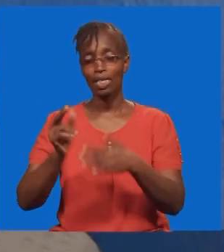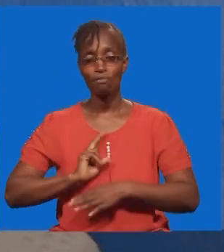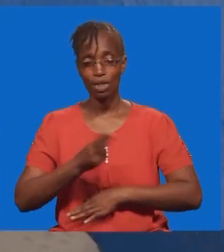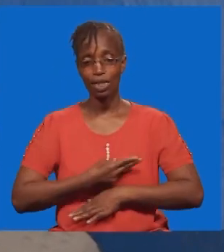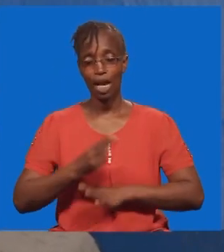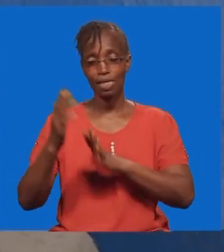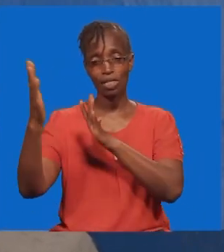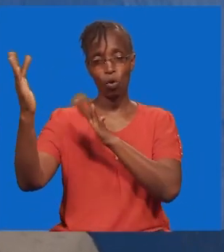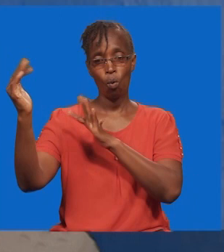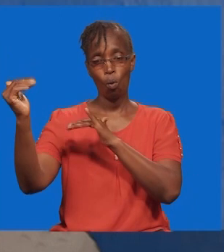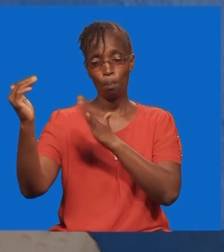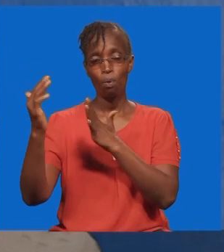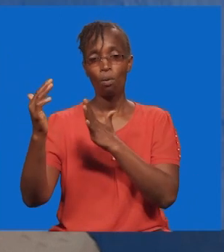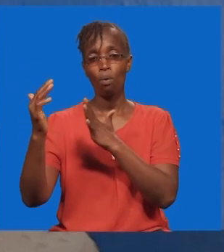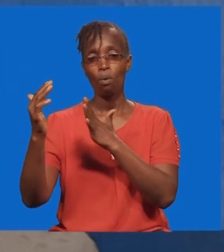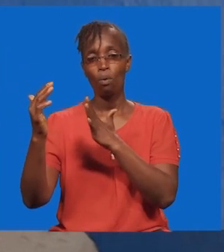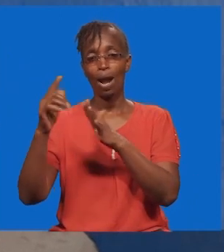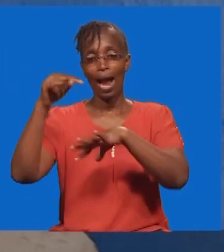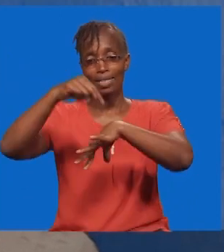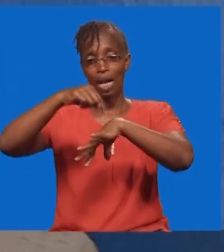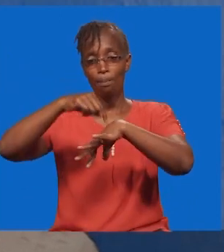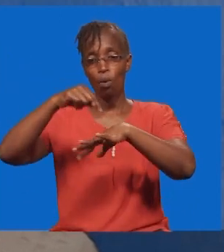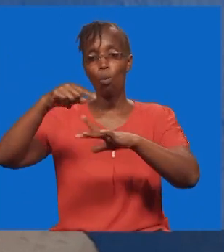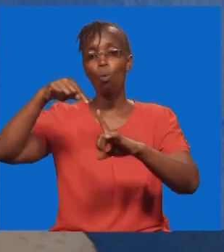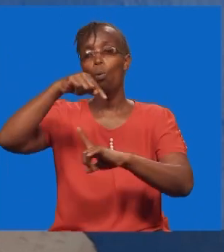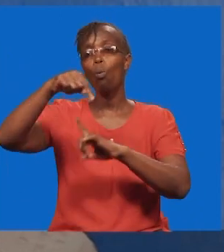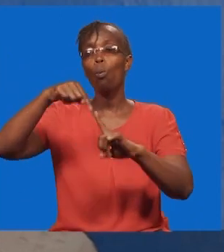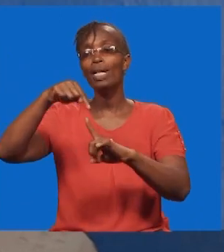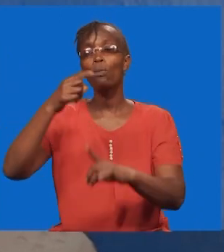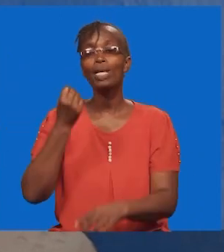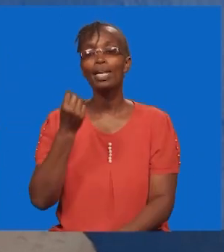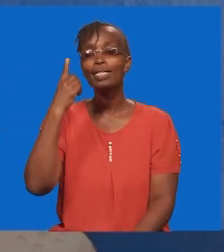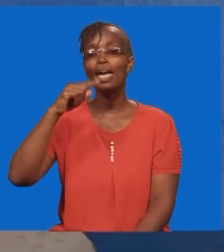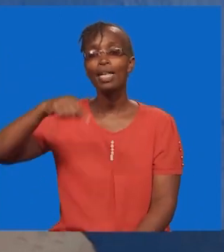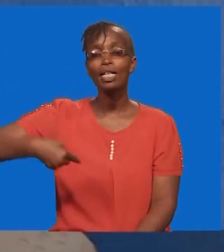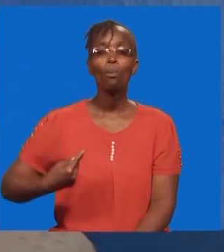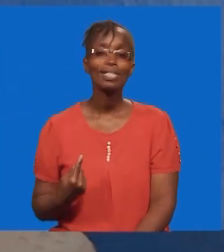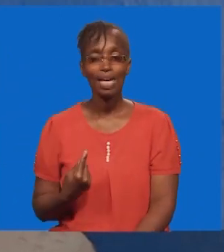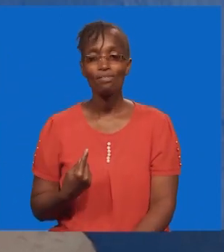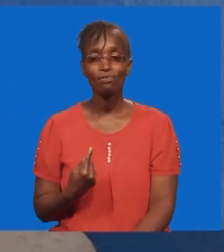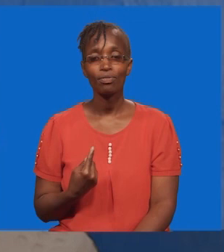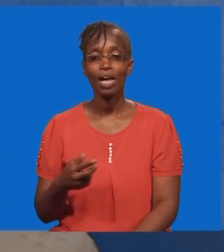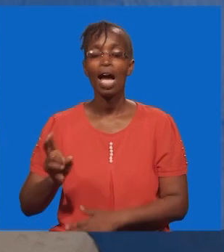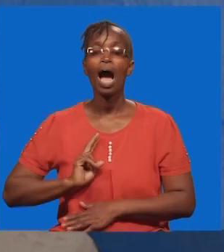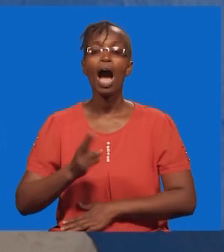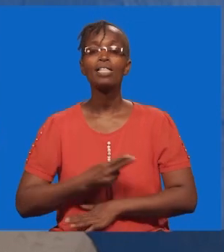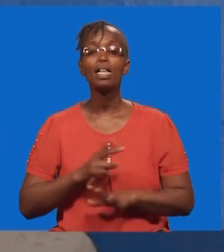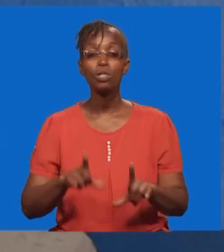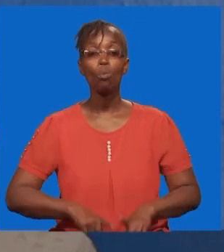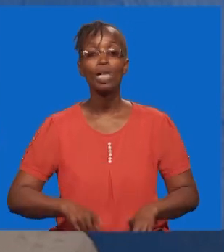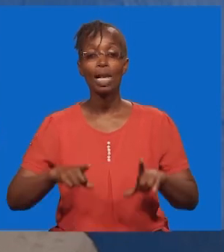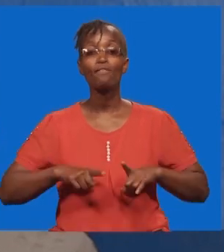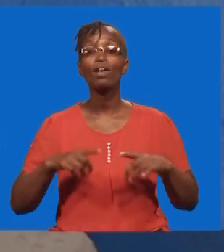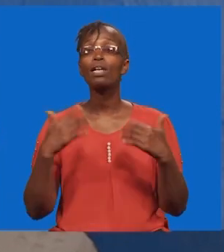jinatuwekea tumaini, wakati ambao tunanjielewa sisi tunaishi wapi. Sisi